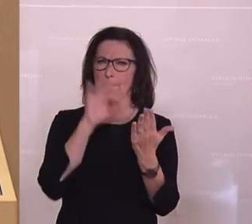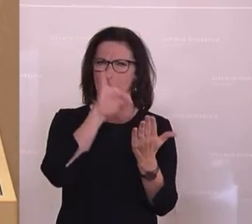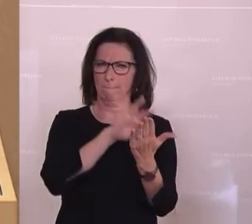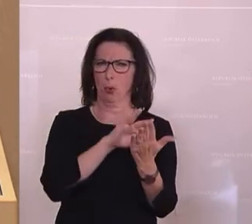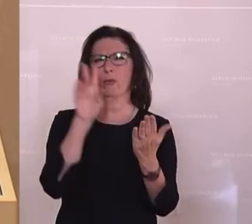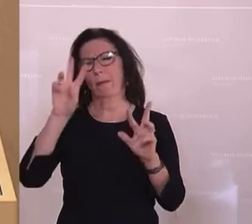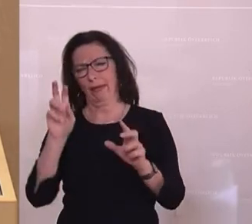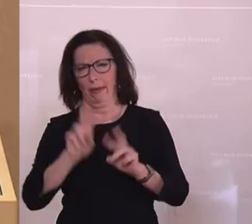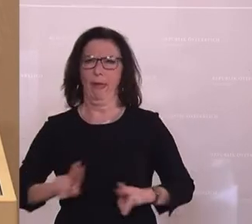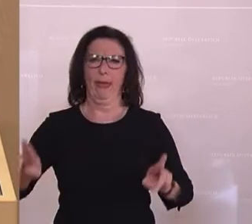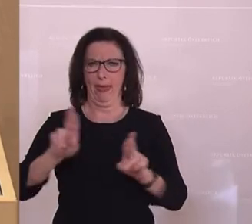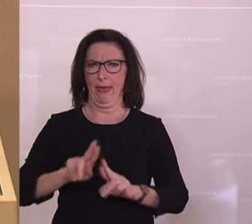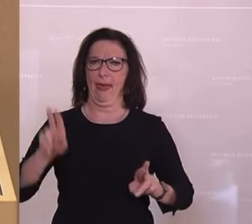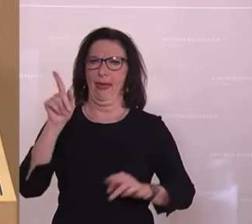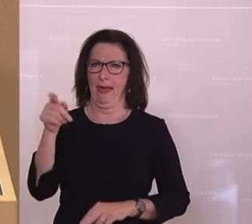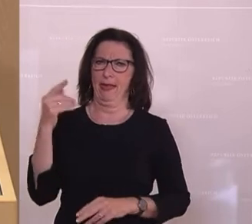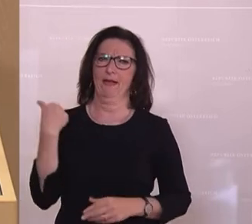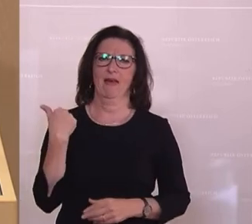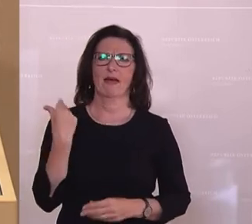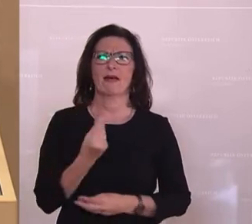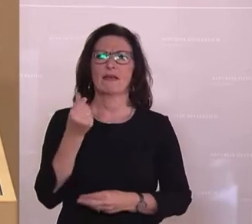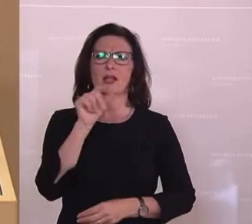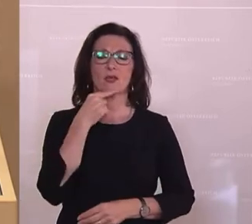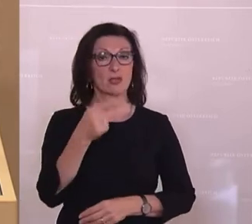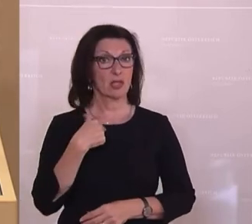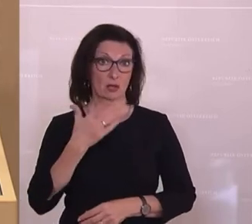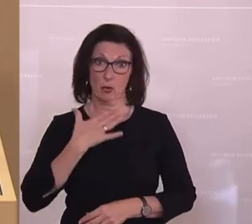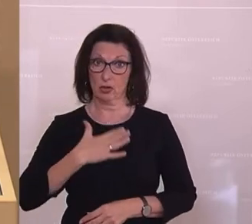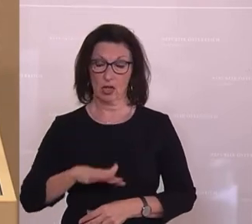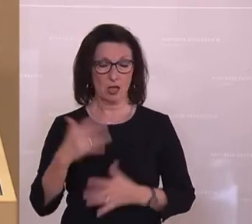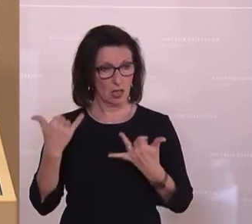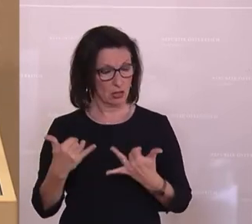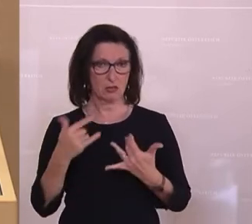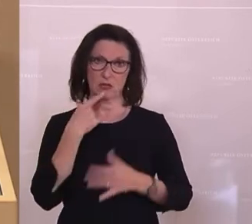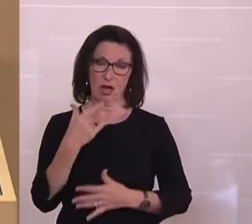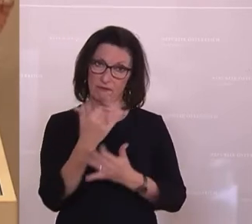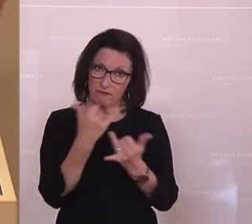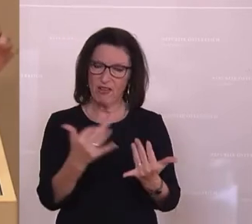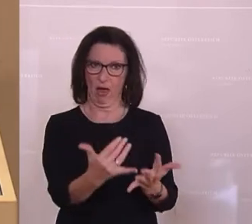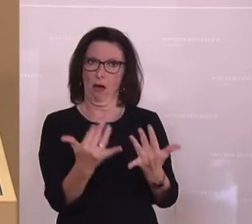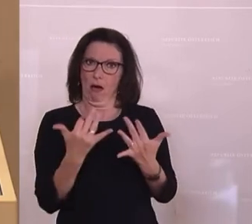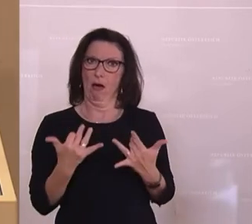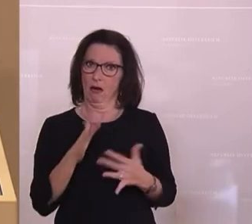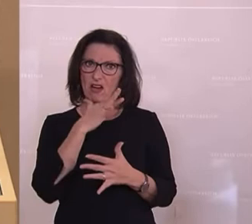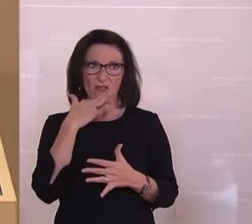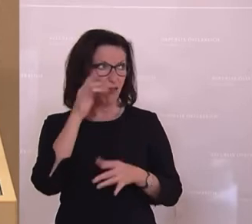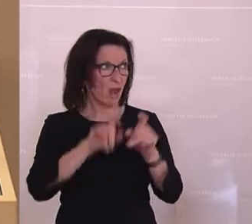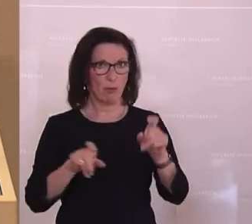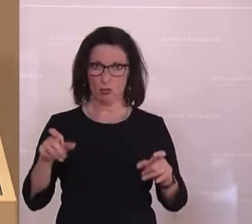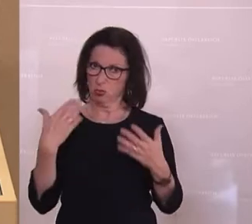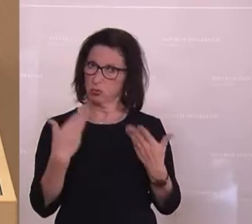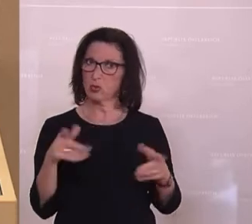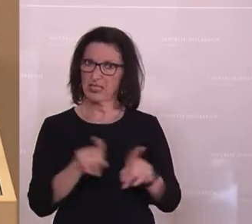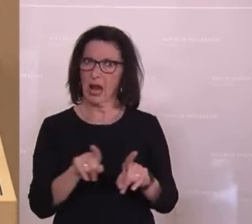ähnlichen Themenkomplex zu Wort gemeldet haben. Ich möchte es einfach hier mal so sagen, wie das ist, weil das, glaube ich, hier sehr viele in diesem Raum empfunden haben.